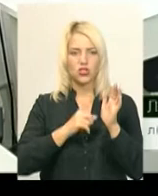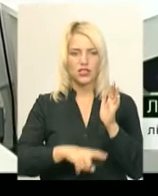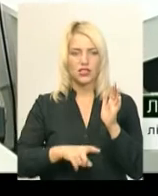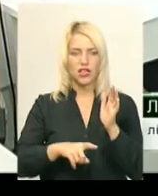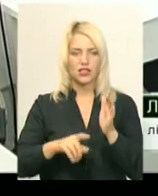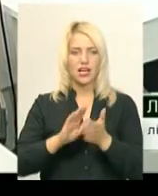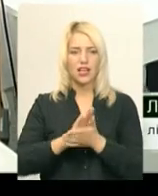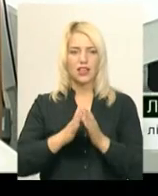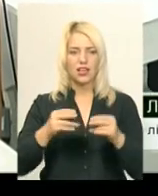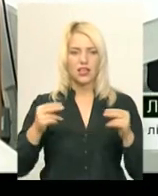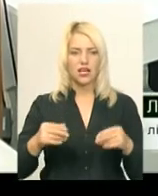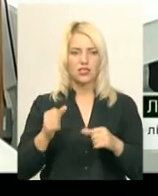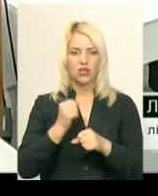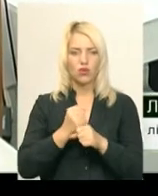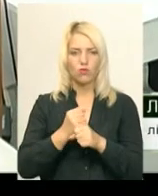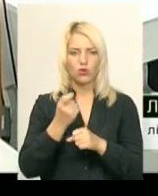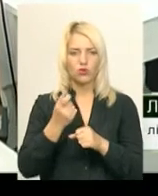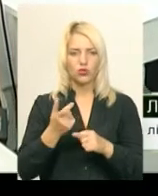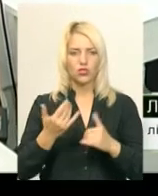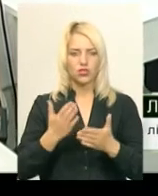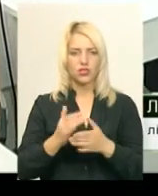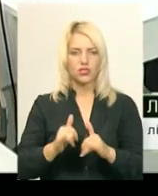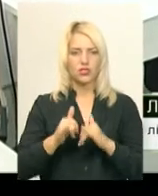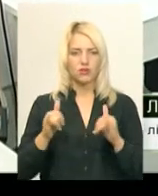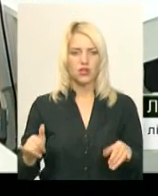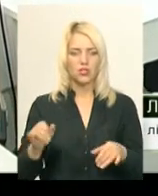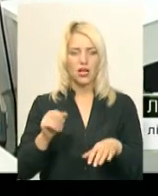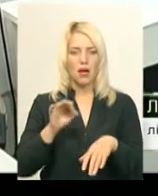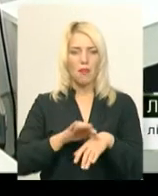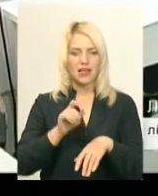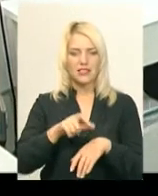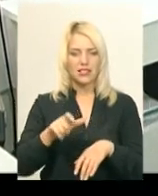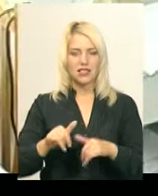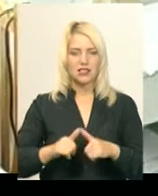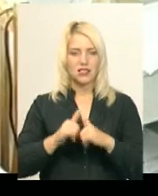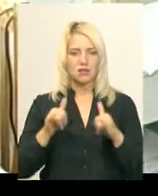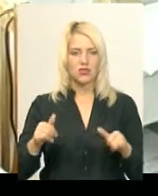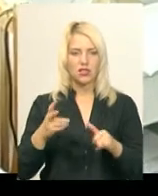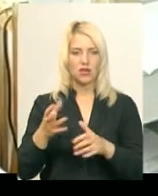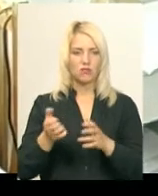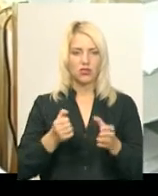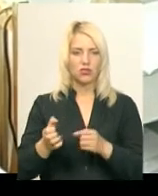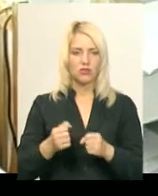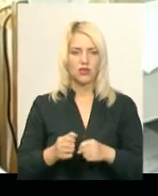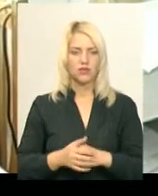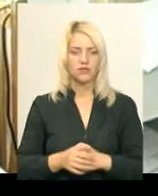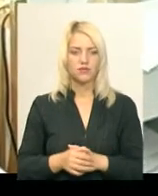Попроби роботи трошки збільшилося, ну і пацієнтів збільшилося на прийомах. Можливо, два,